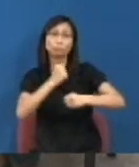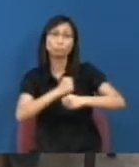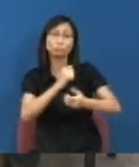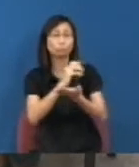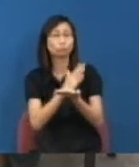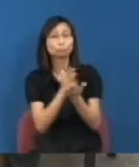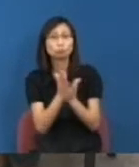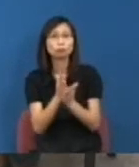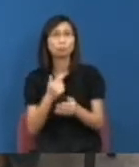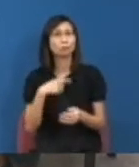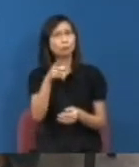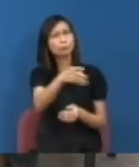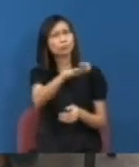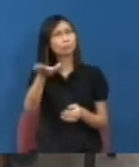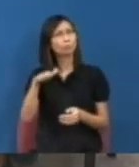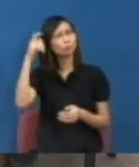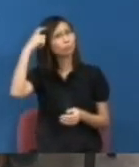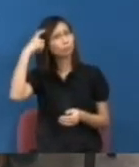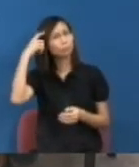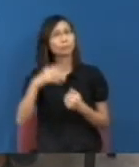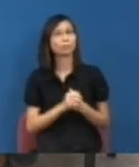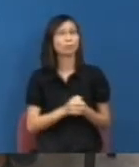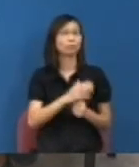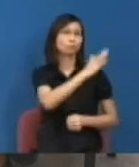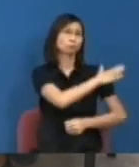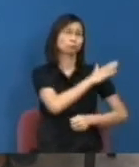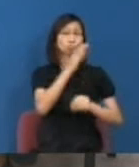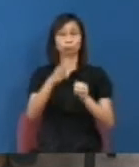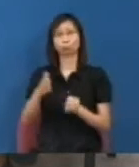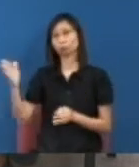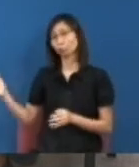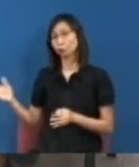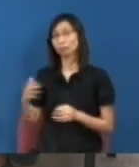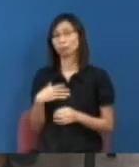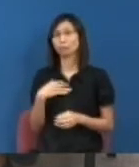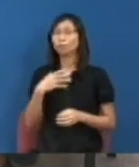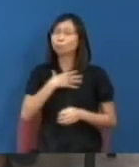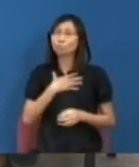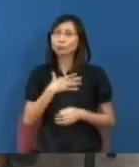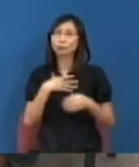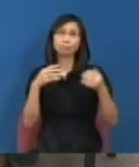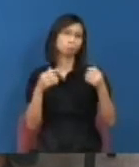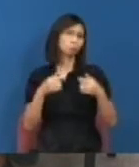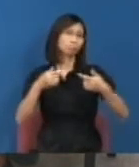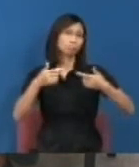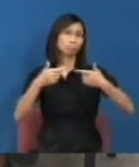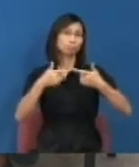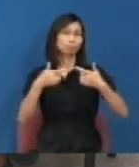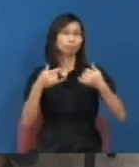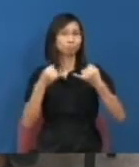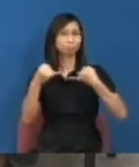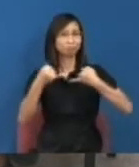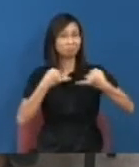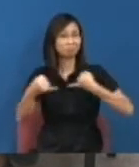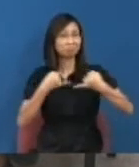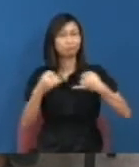大家想像是大家左中右下港大救生都是覺得不合理是吧當然其實剛